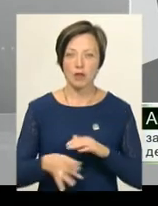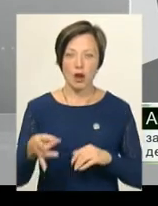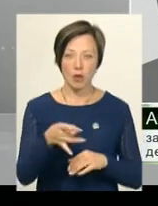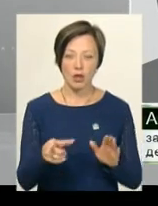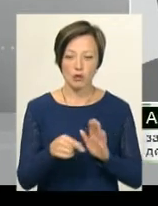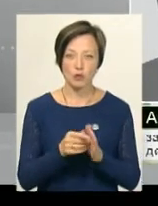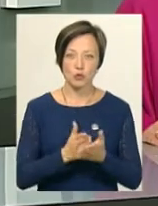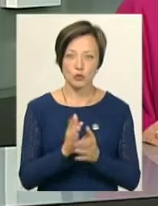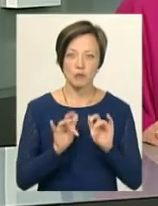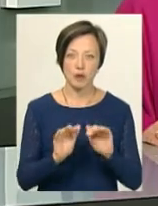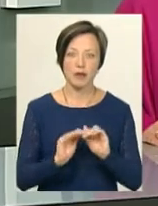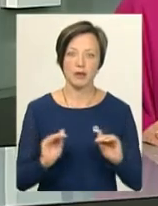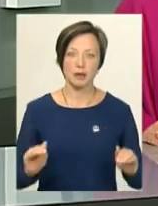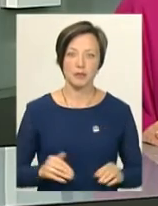дітей.